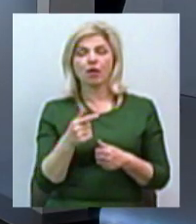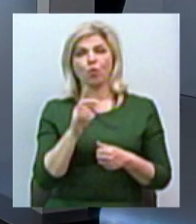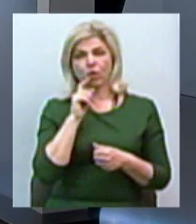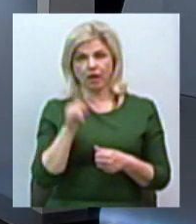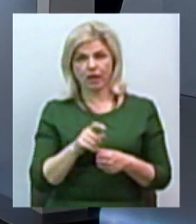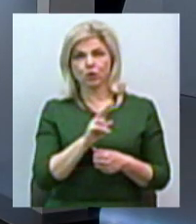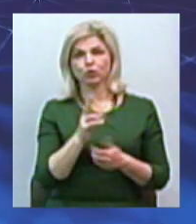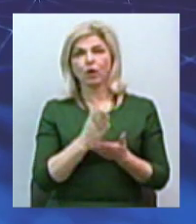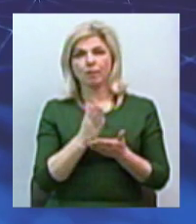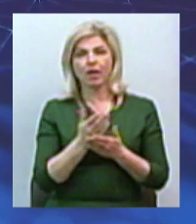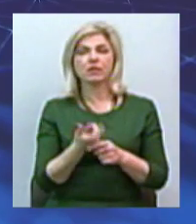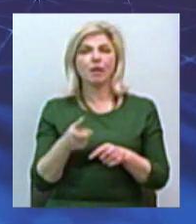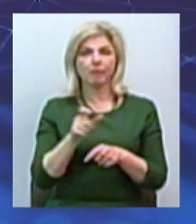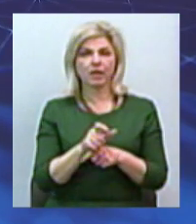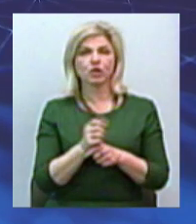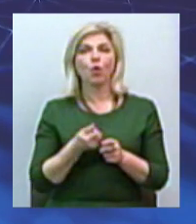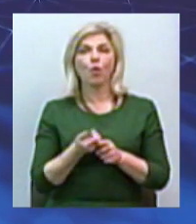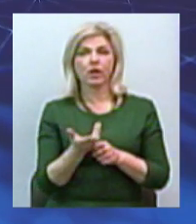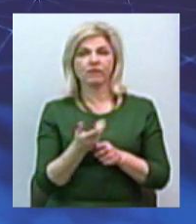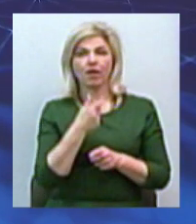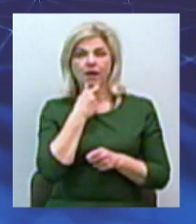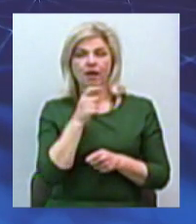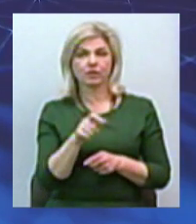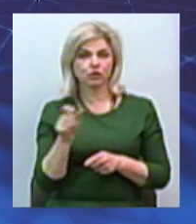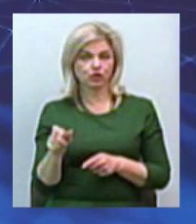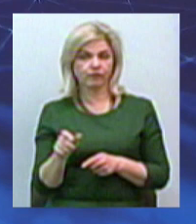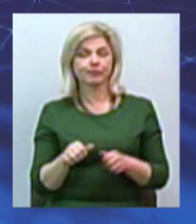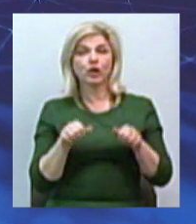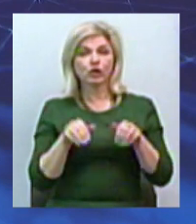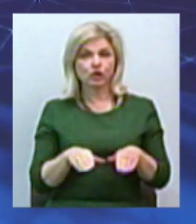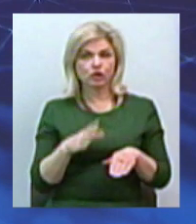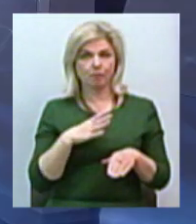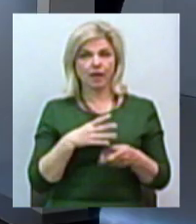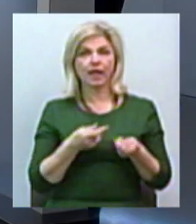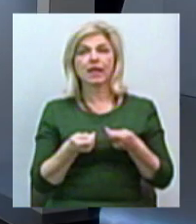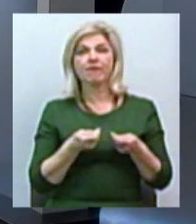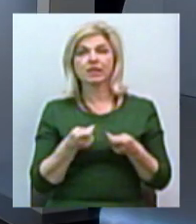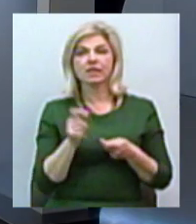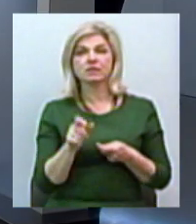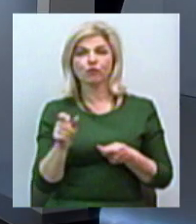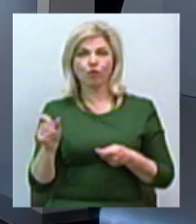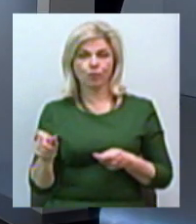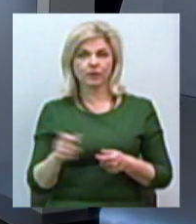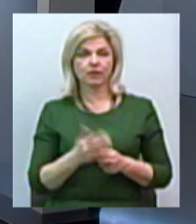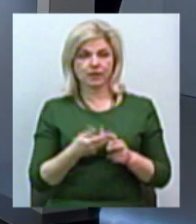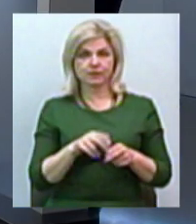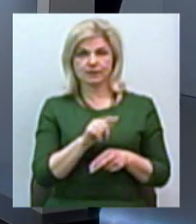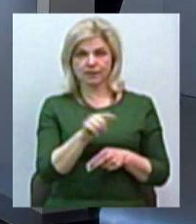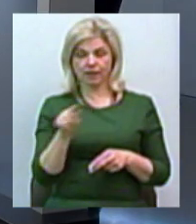глядачів. Рішення це було прийнято керівництвом цих